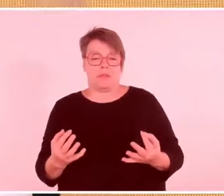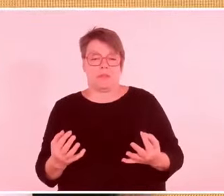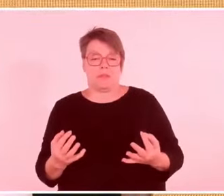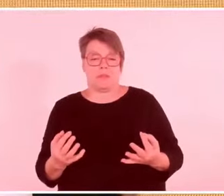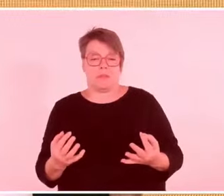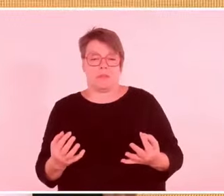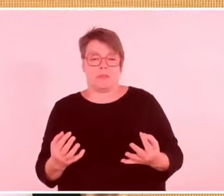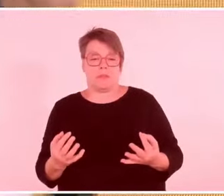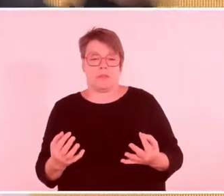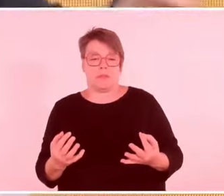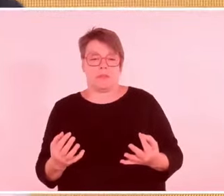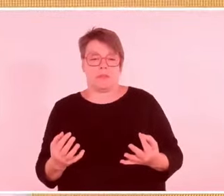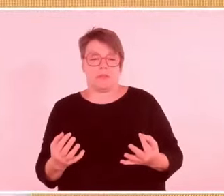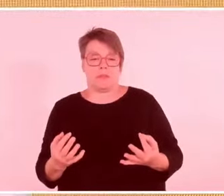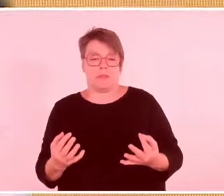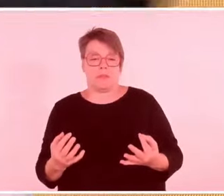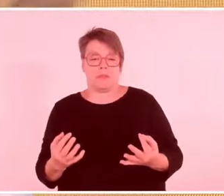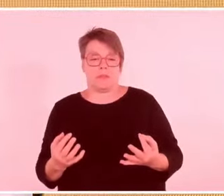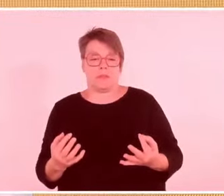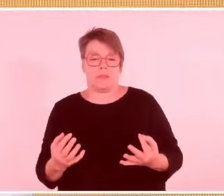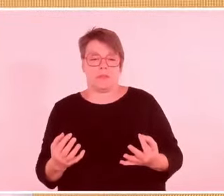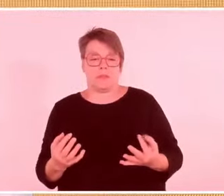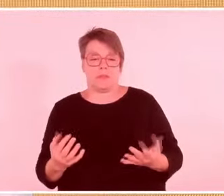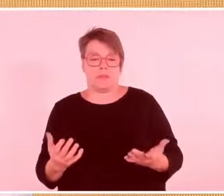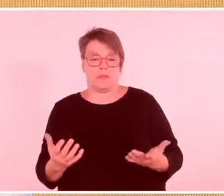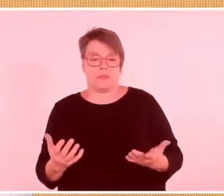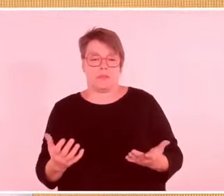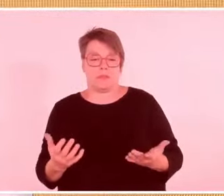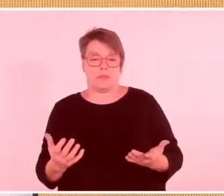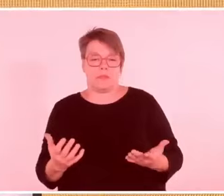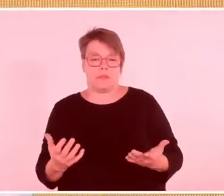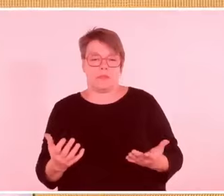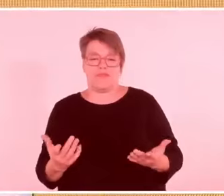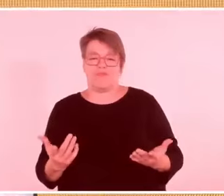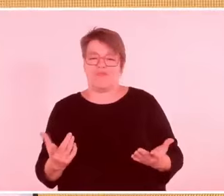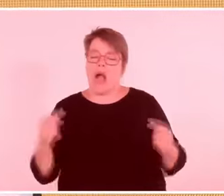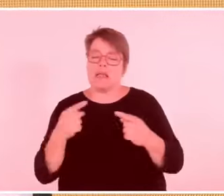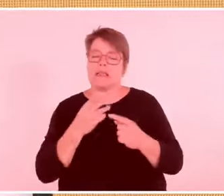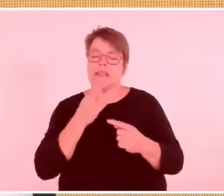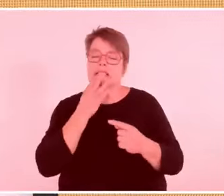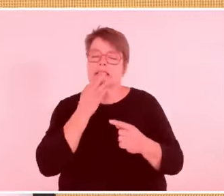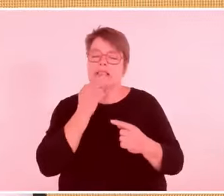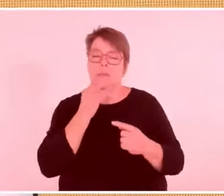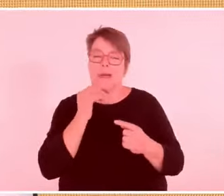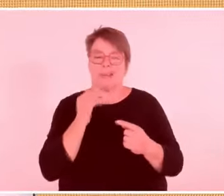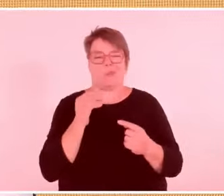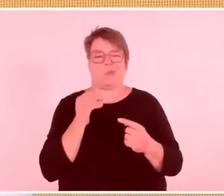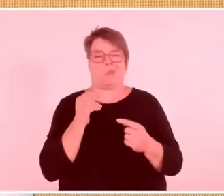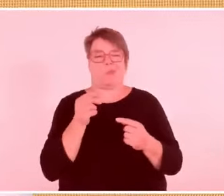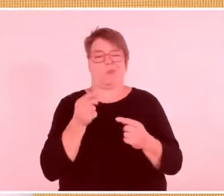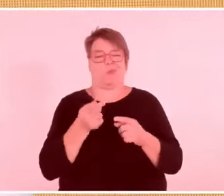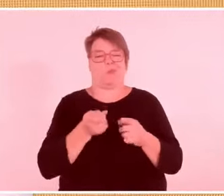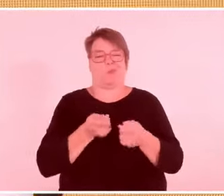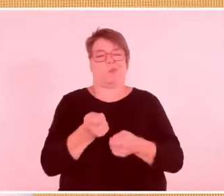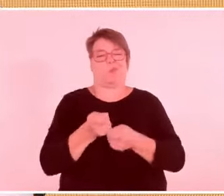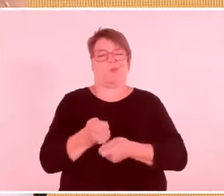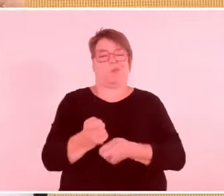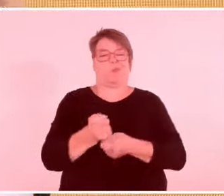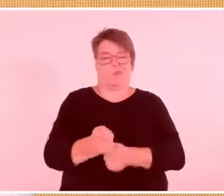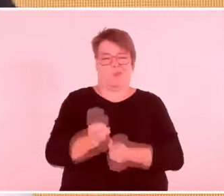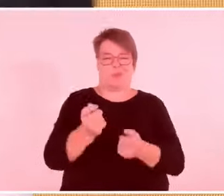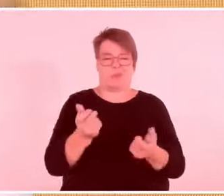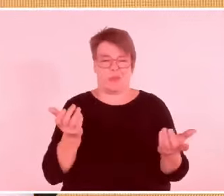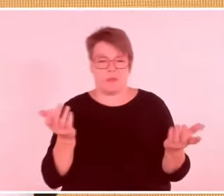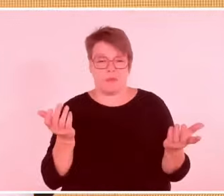unterstützt? Schauen wir mal an den Anfang. Schauen Sie uns mein letztes Buch an. Wissen Sie, wer einer